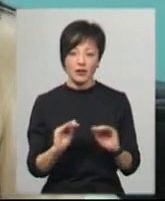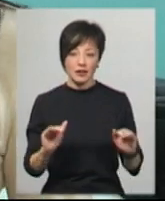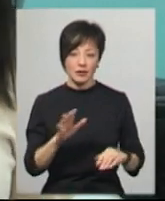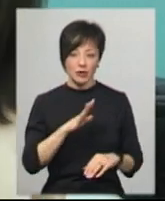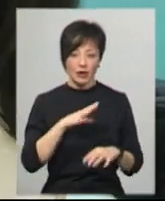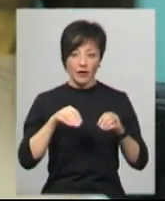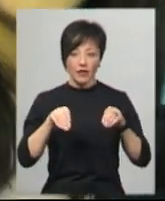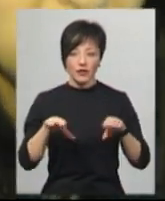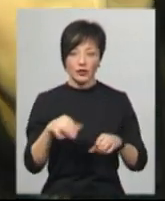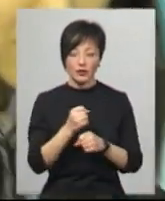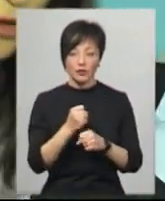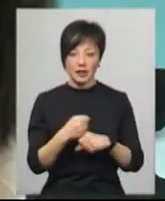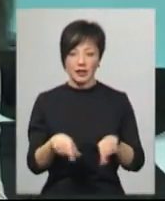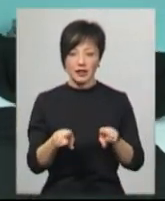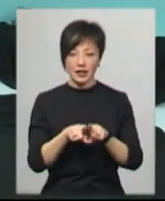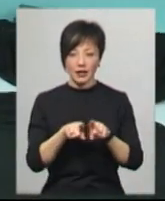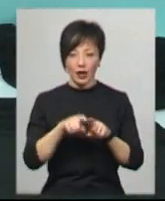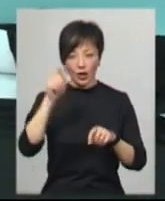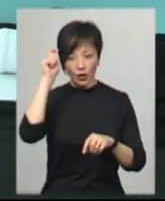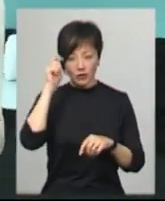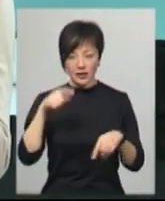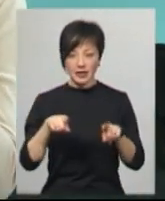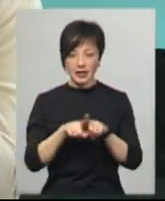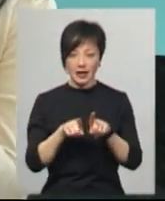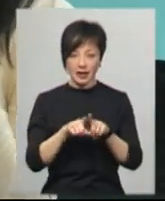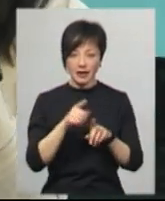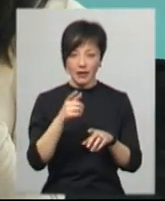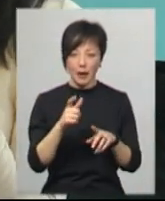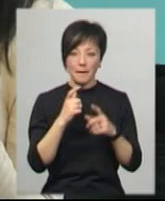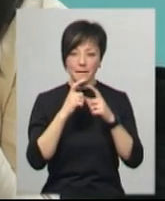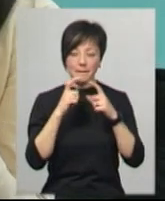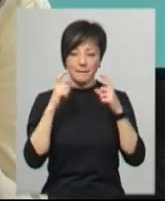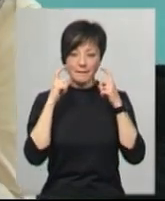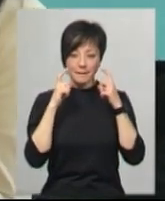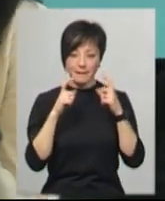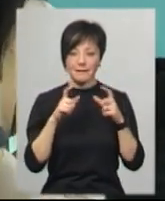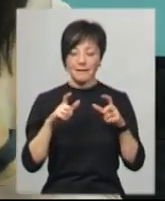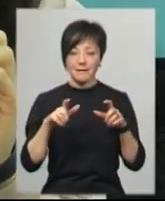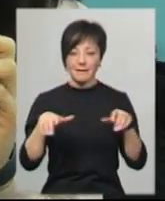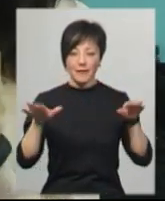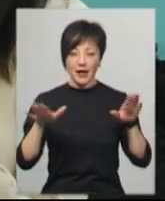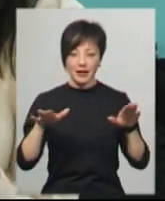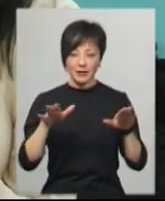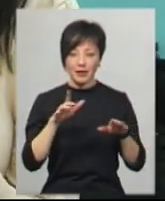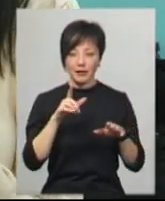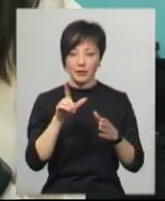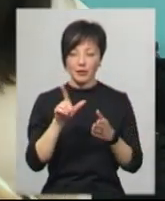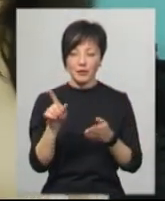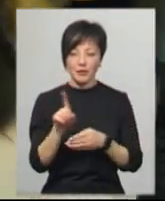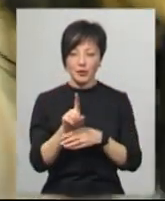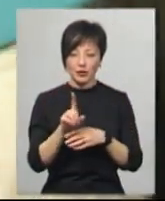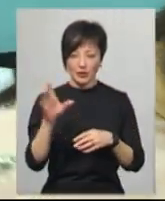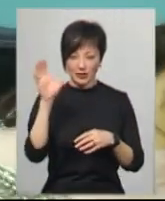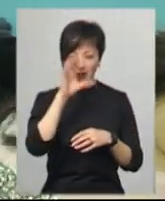І ми вирішили зробити для хлопчиків ось таких бетменів, що, в принципі, їм подобається,